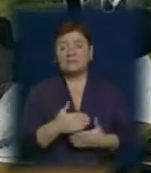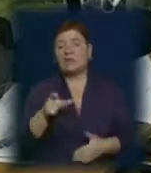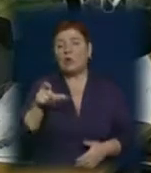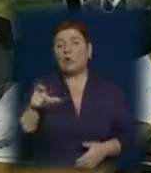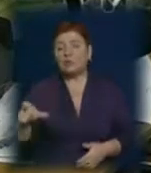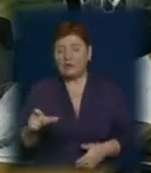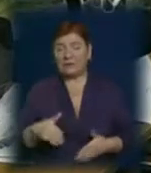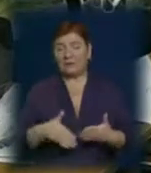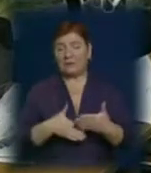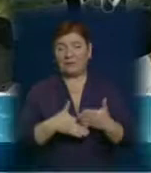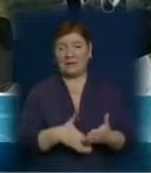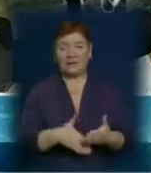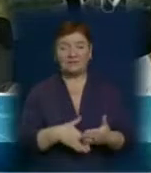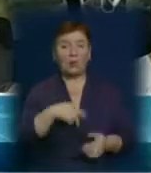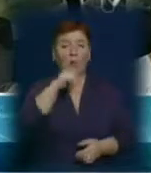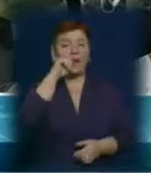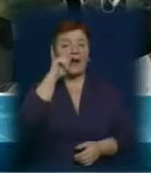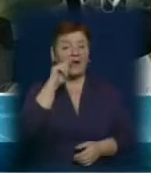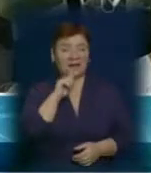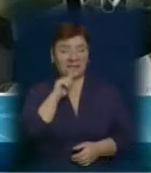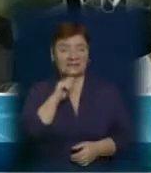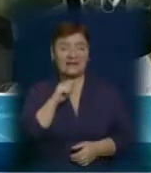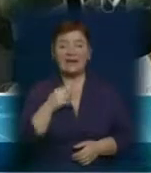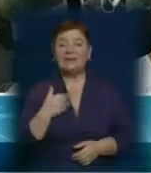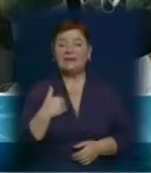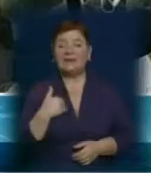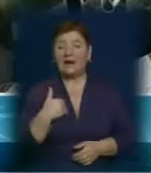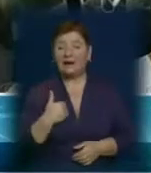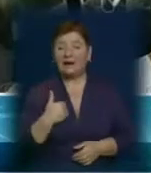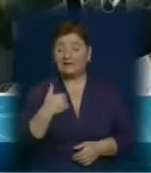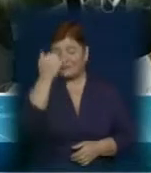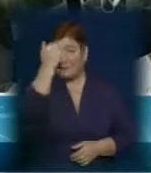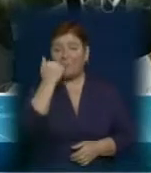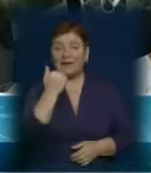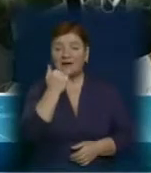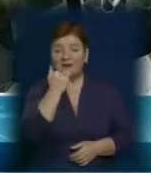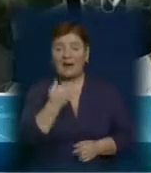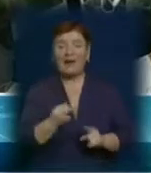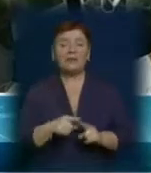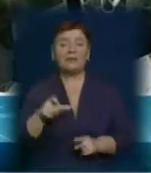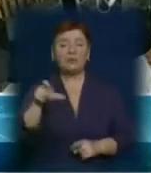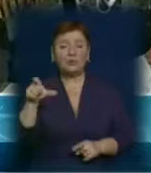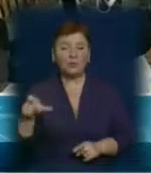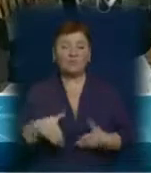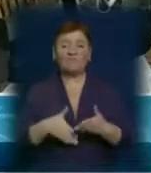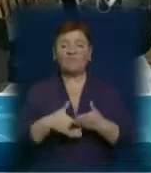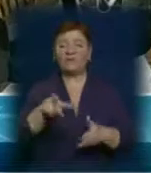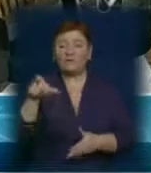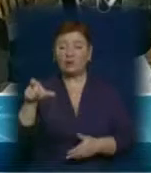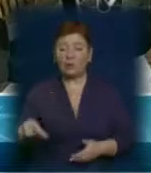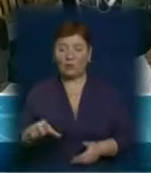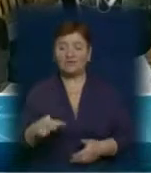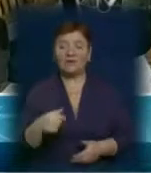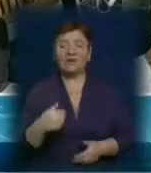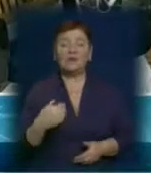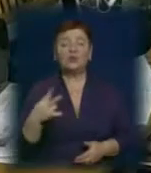люди стільки допомогли, українцям. Я благодаря українцям, благодаря телевідію, благодаря волонтерам. Якщо чоловік подумав, що треба